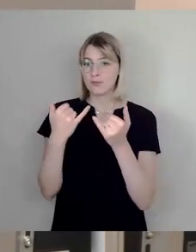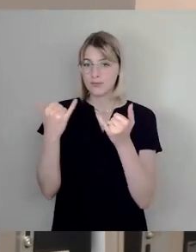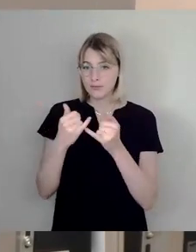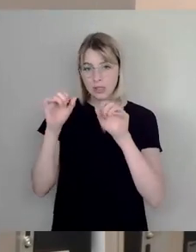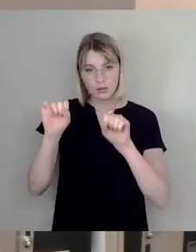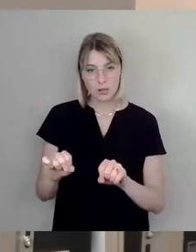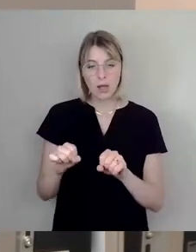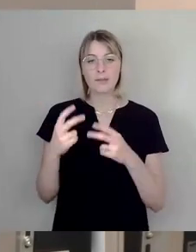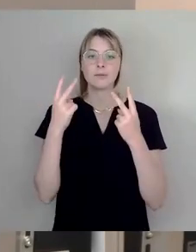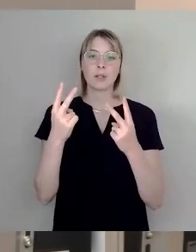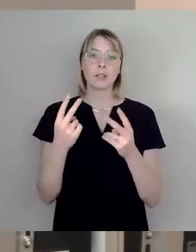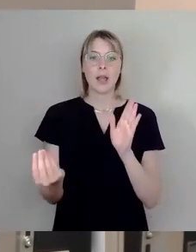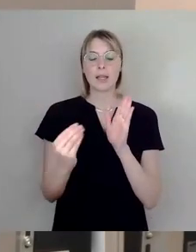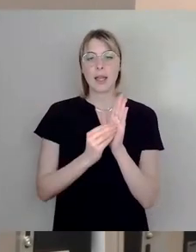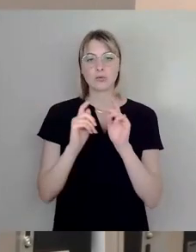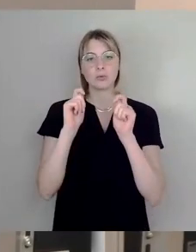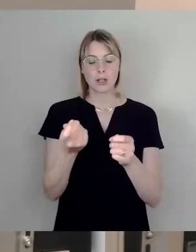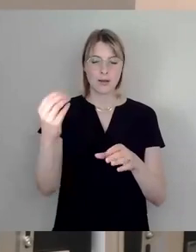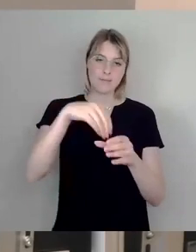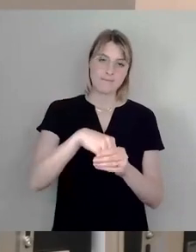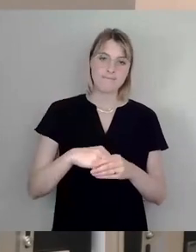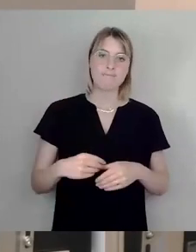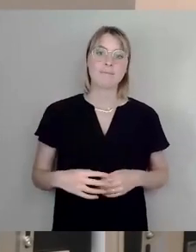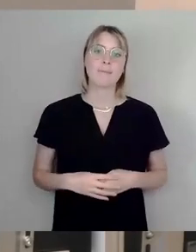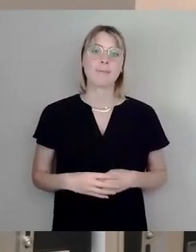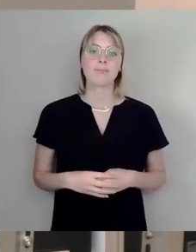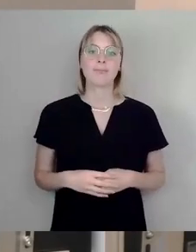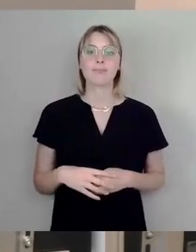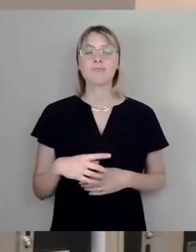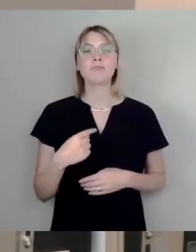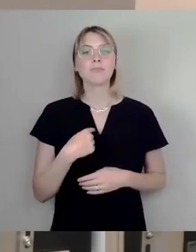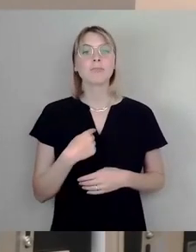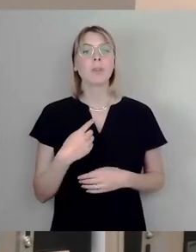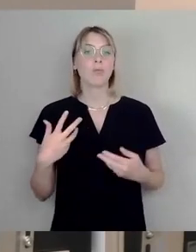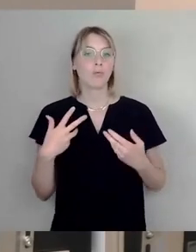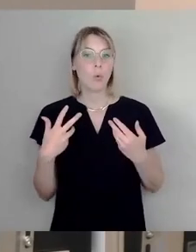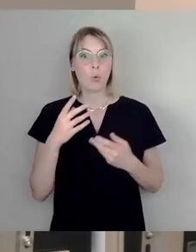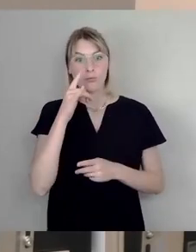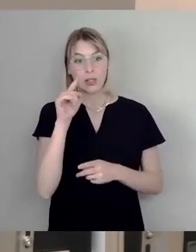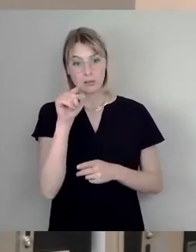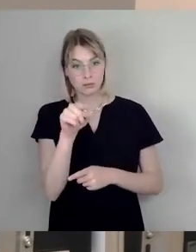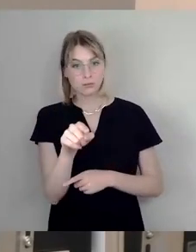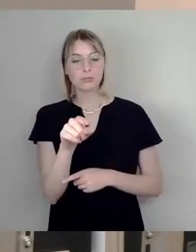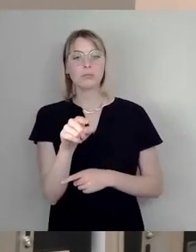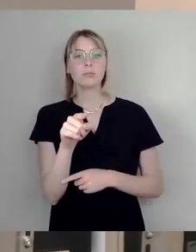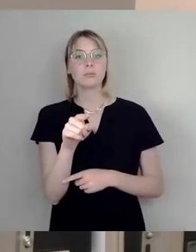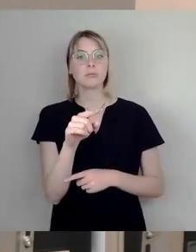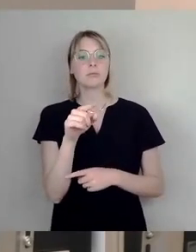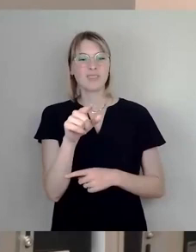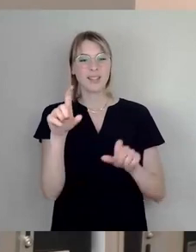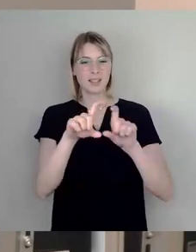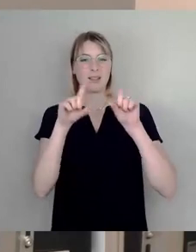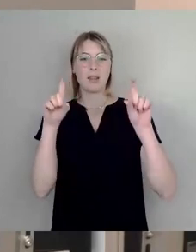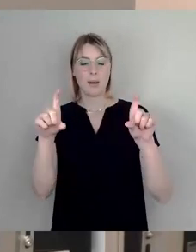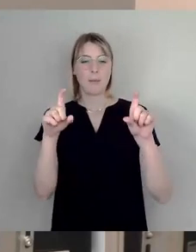Ergänzungsantrag auch so benannt. Und es würde mich freuen, wenn wir dieses kleine, aber vielleicht für unsere Stadt doch nicht ganz unwichtige Anliegen